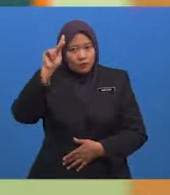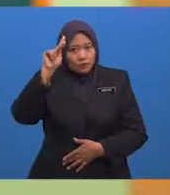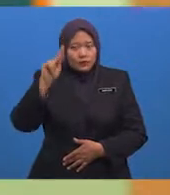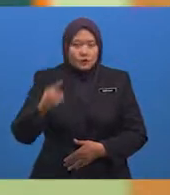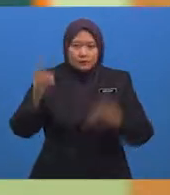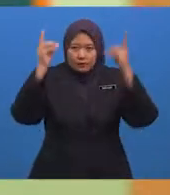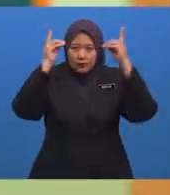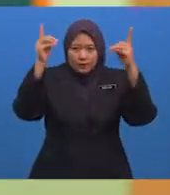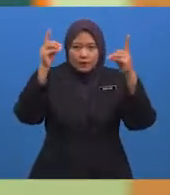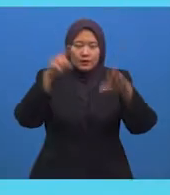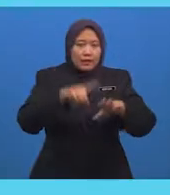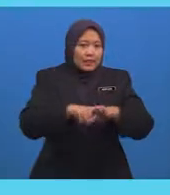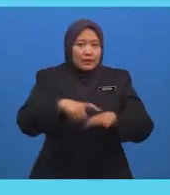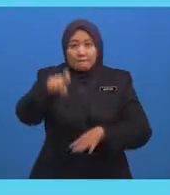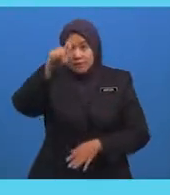terlebih dahulu